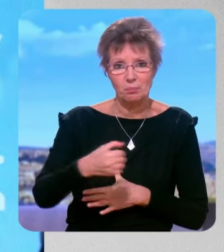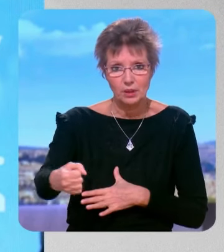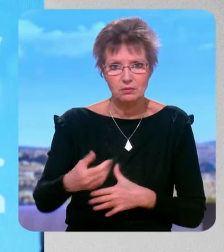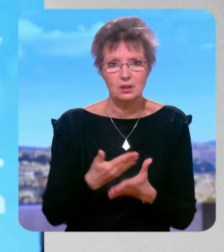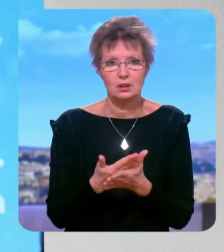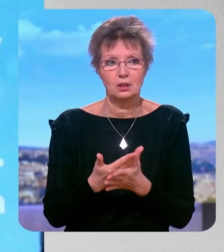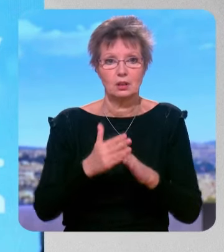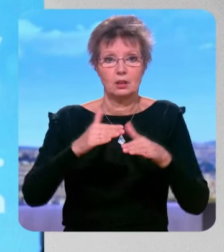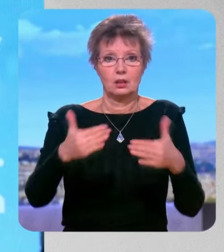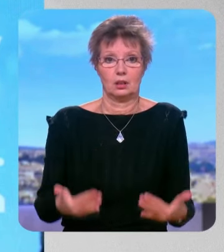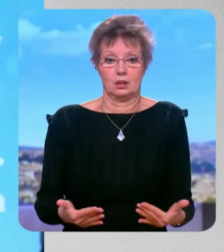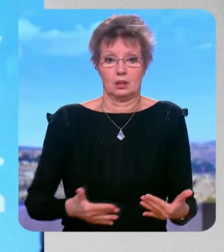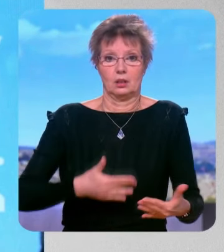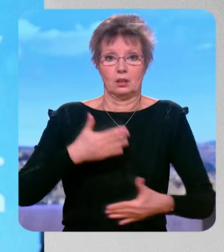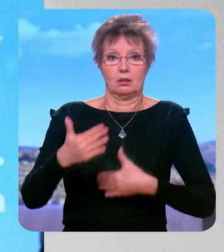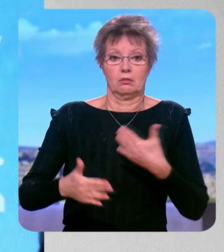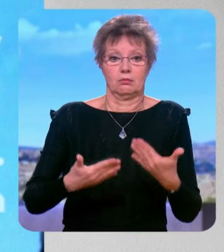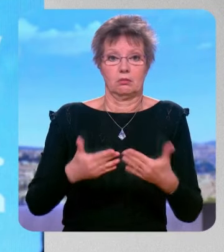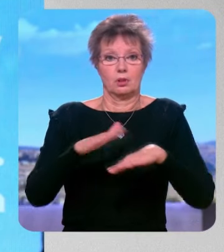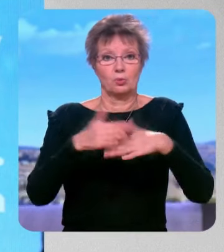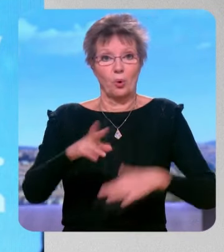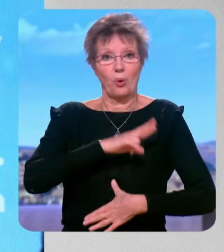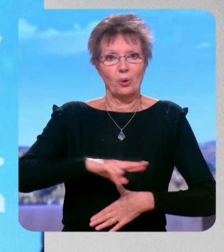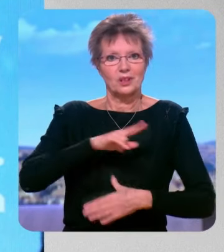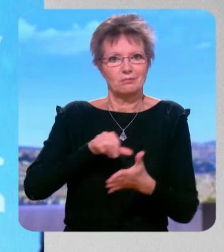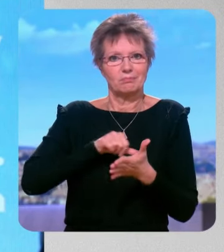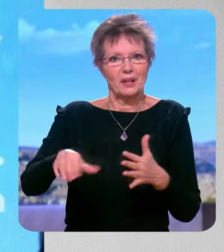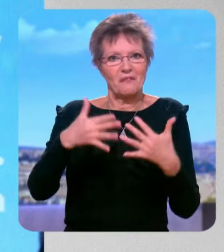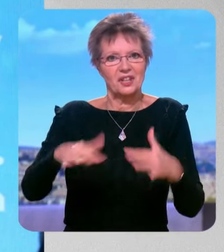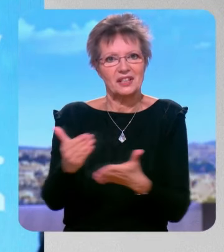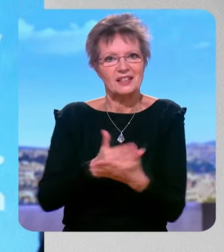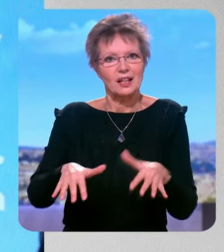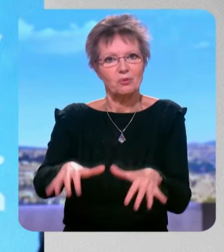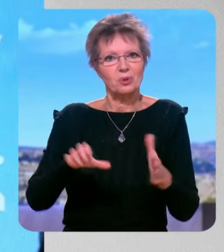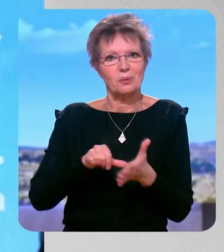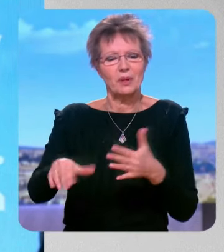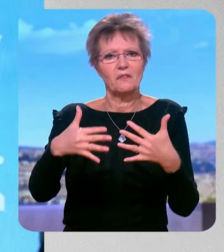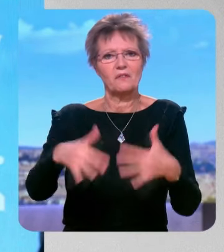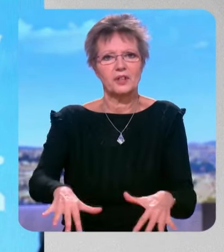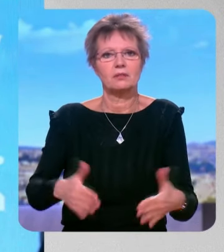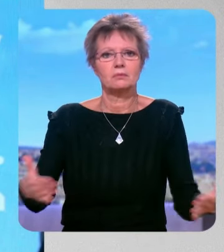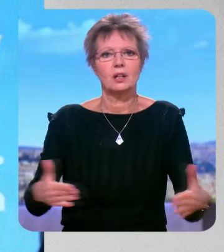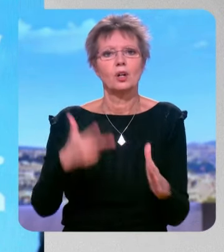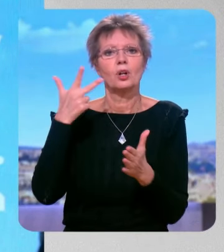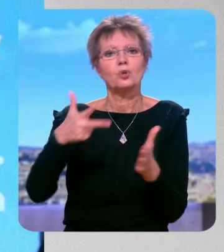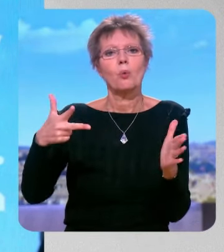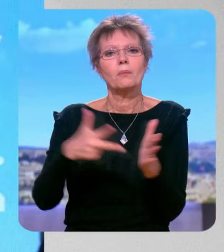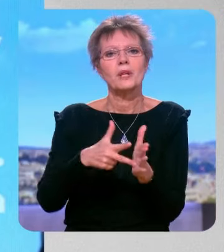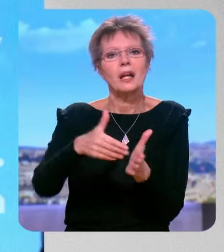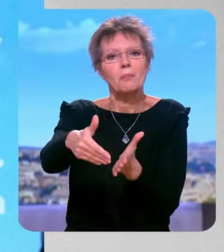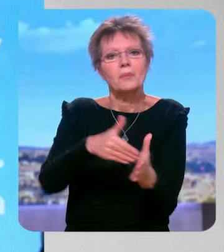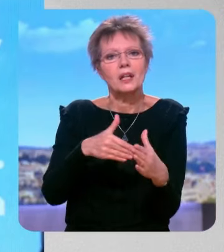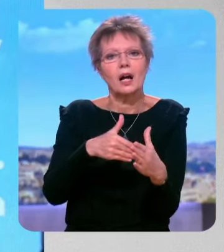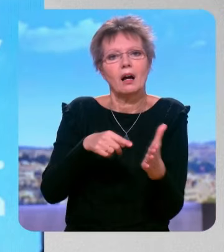et on ne paye plus les retraites et les salaires des fonctionnaires la question des 3000 milliards de dettes c'est la question